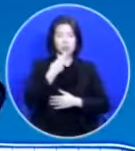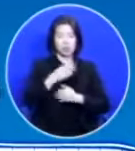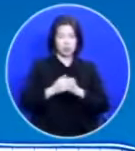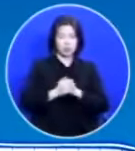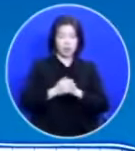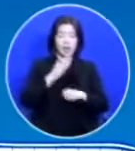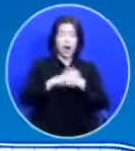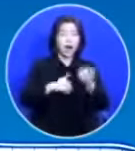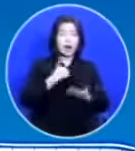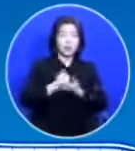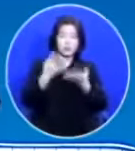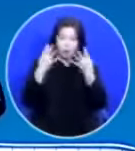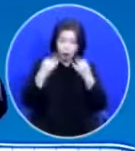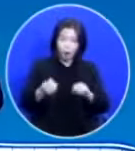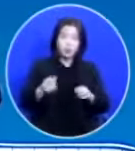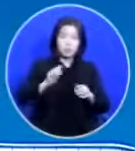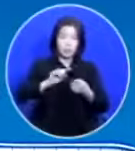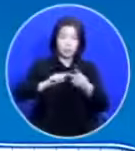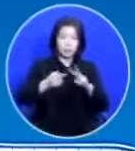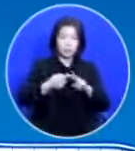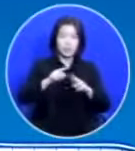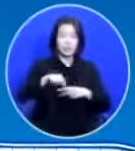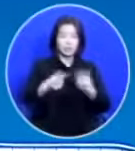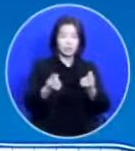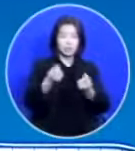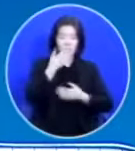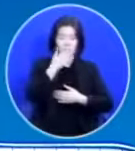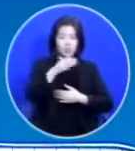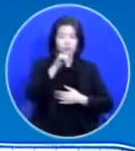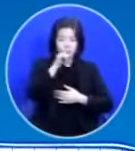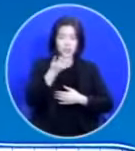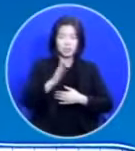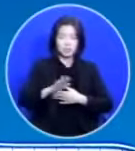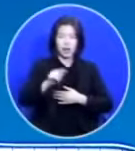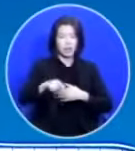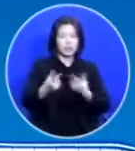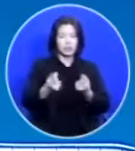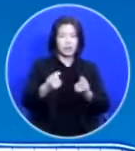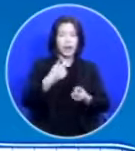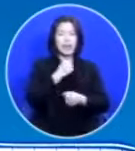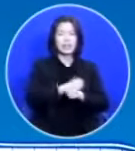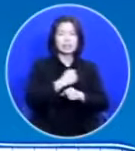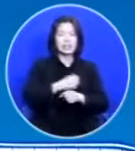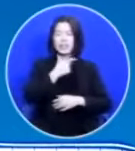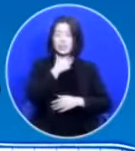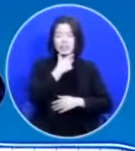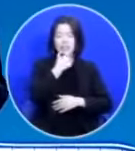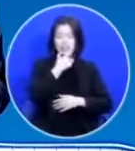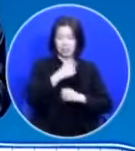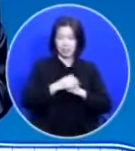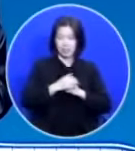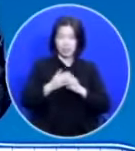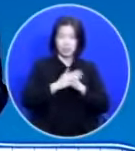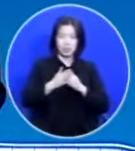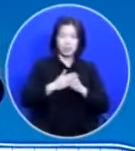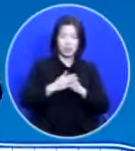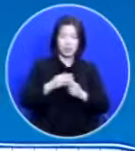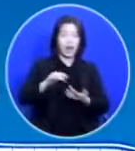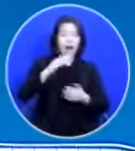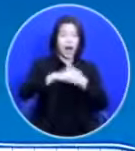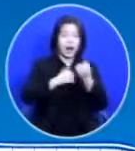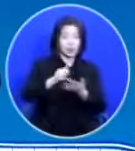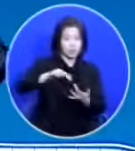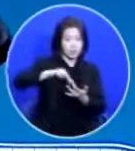하나님은 얼마든지 그렇게 하실 수 있지만 그렇게 하고 싶지 않으신 겁니다 그래서 하나님이 택하신 새 원약의